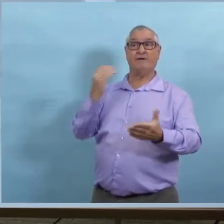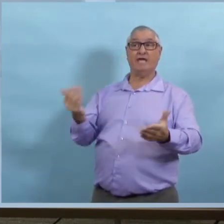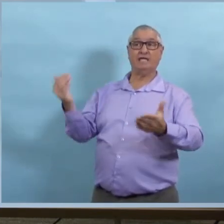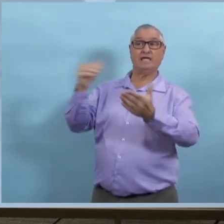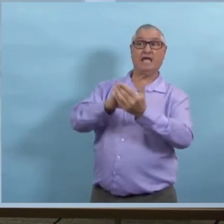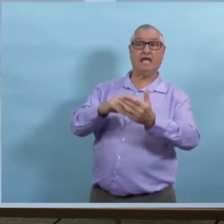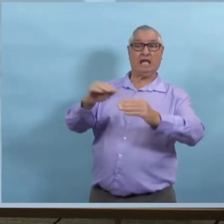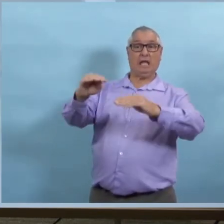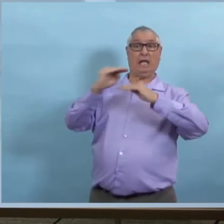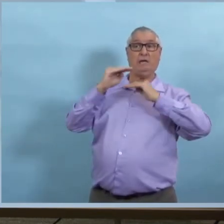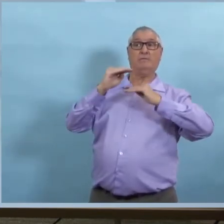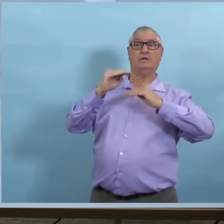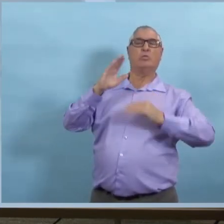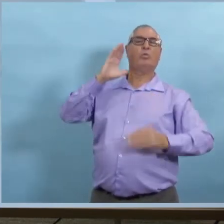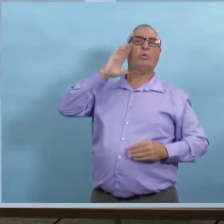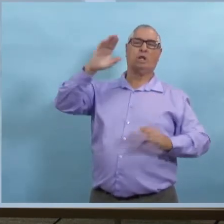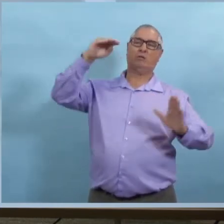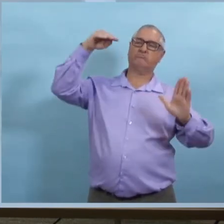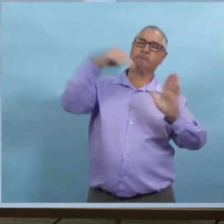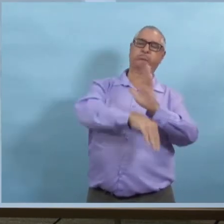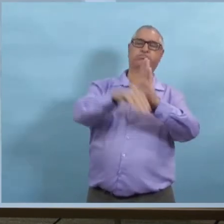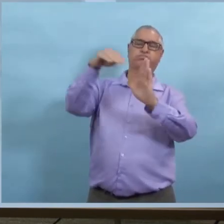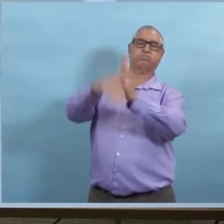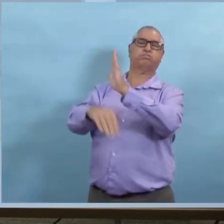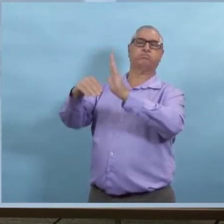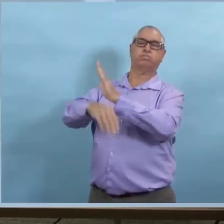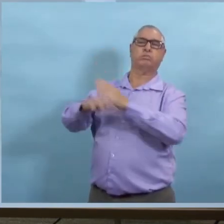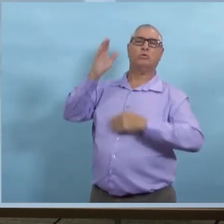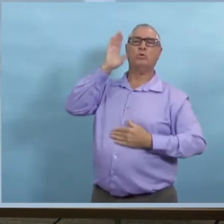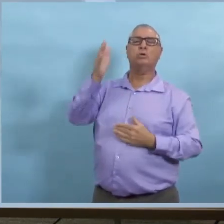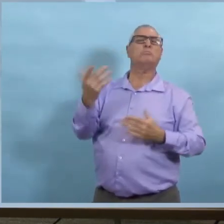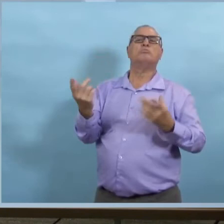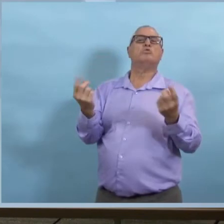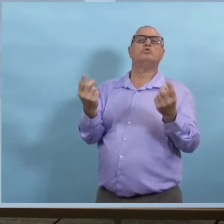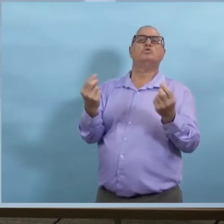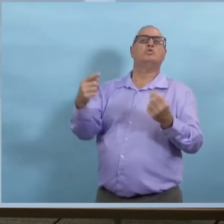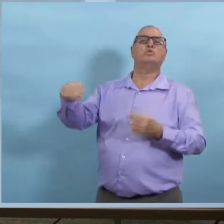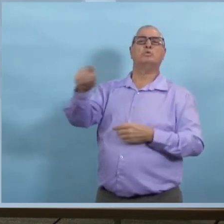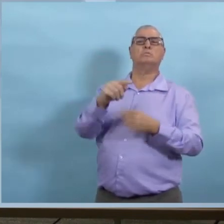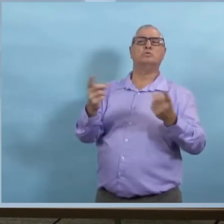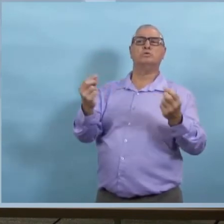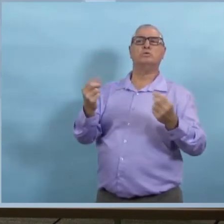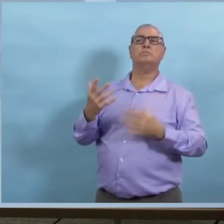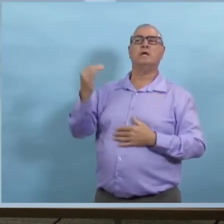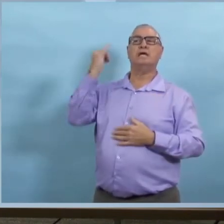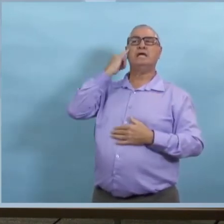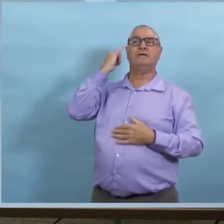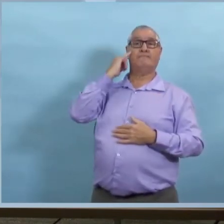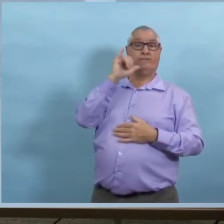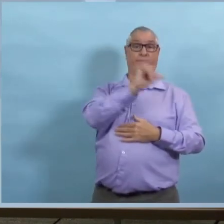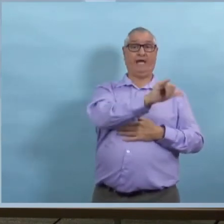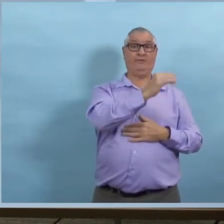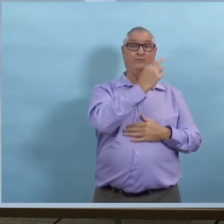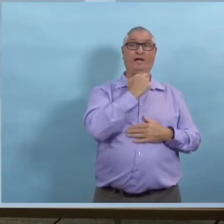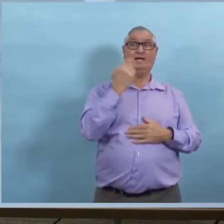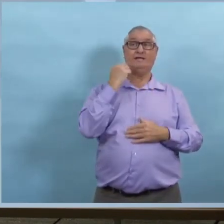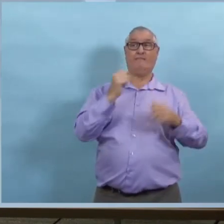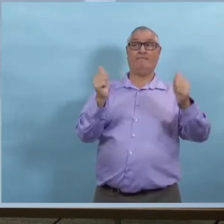Il y a des restaurants qui ont dit qu'ils ne peuvent pas survivre à des restrictions supplémentaires. Alors, est-ce qu'il des choses que vous pouvez faire pour les aider à survivre?